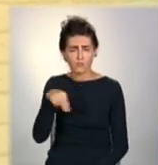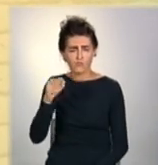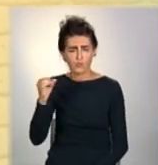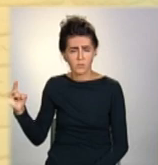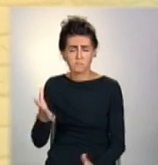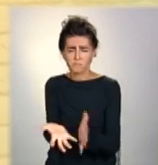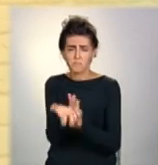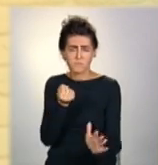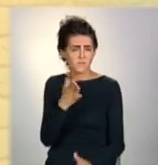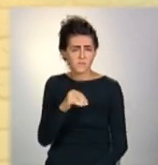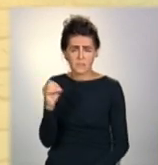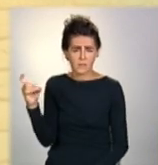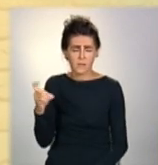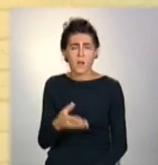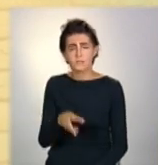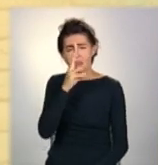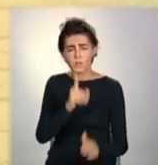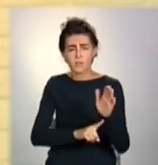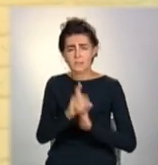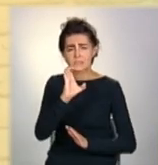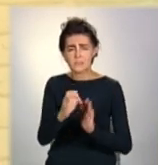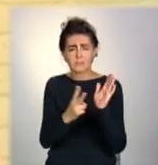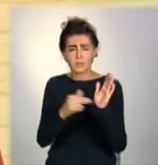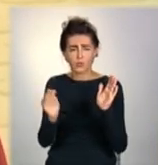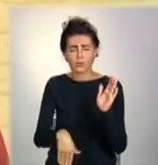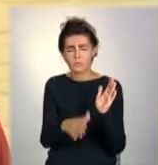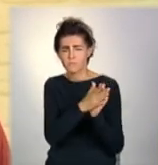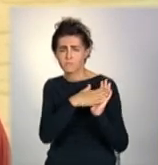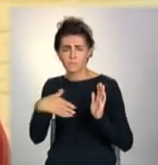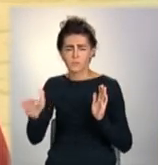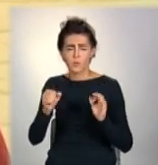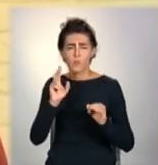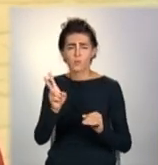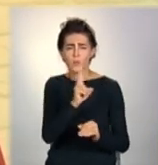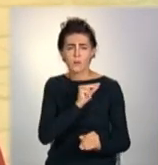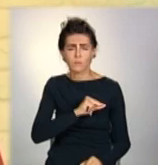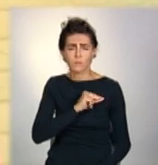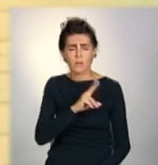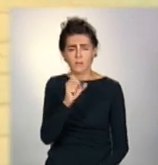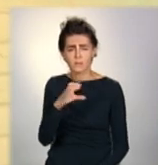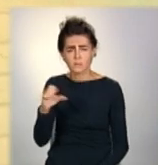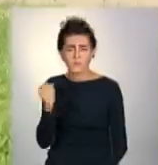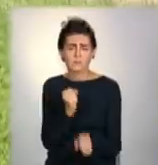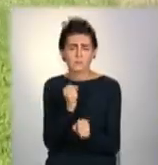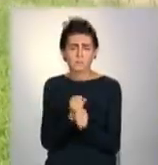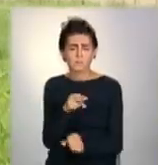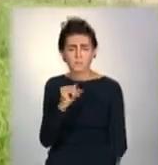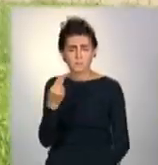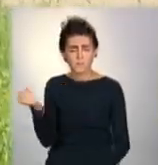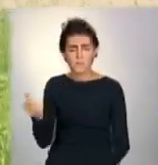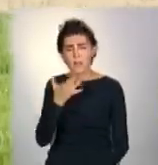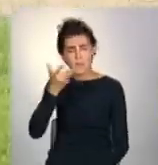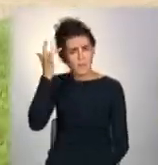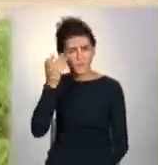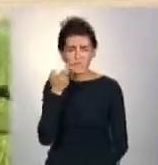По зарплаті починаємо от 7 тисяч для хлопців, хто на касі працює, піцю робить. Влітку у